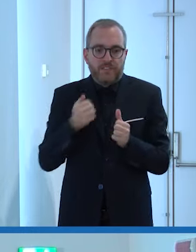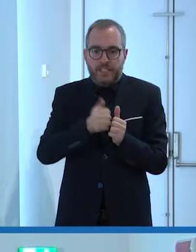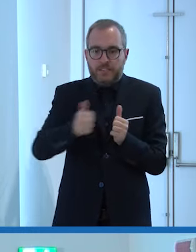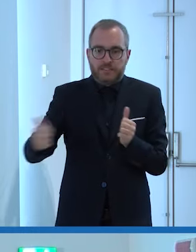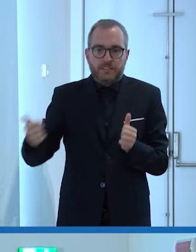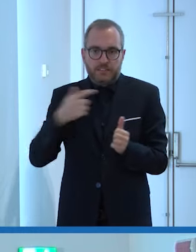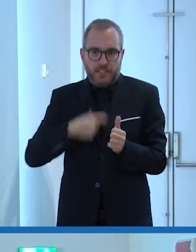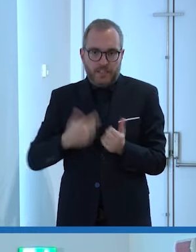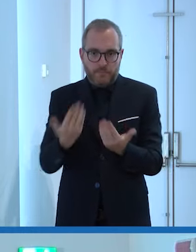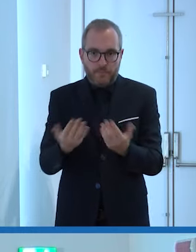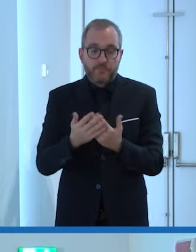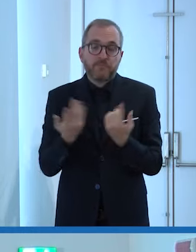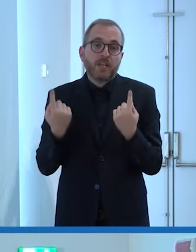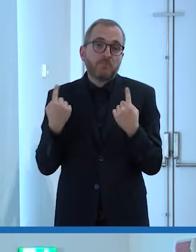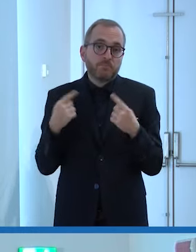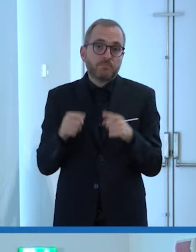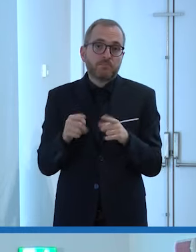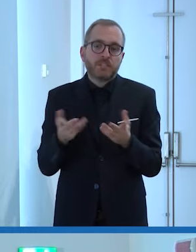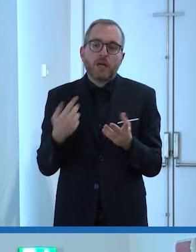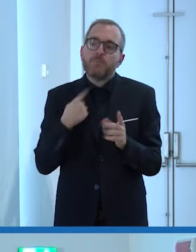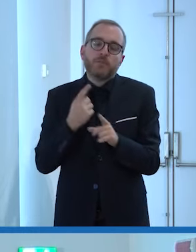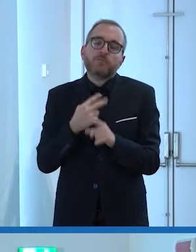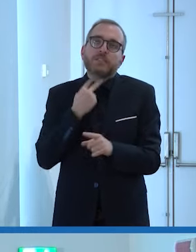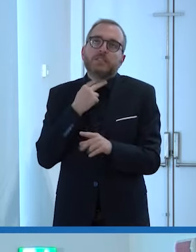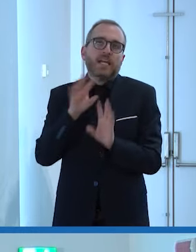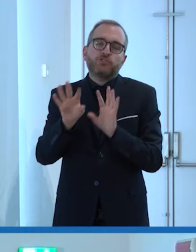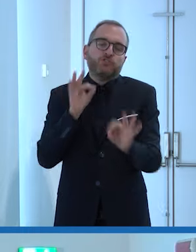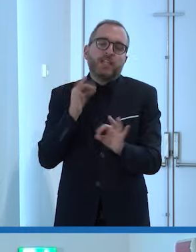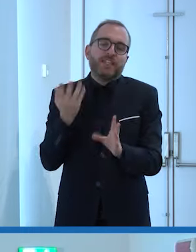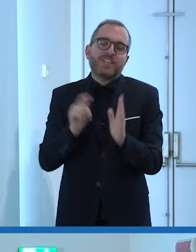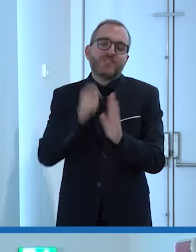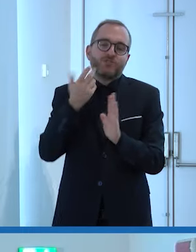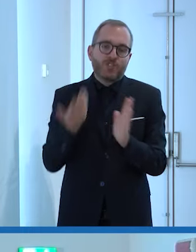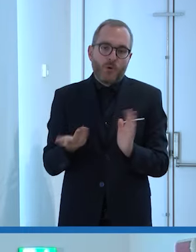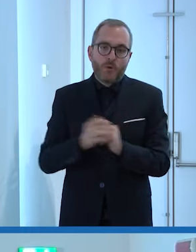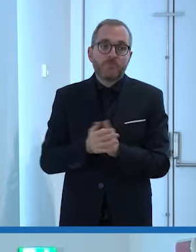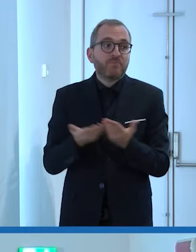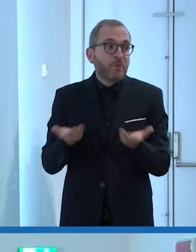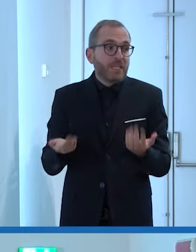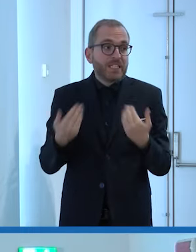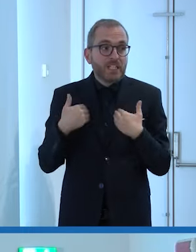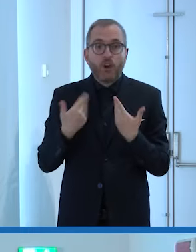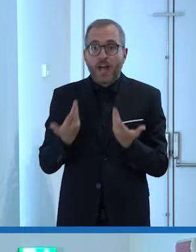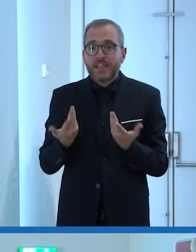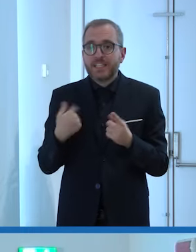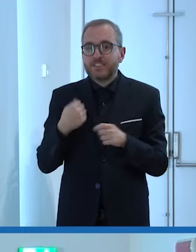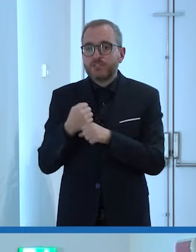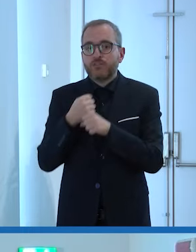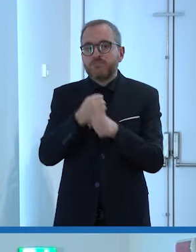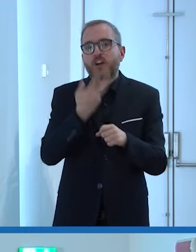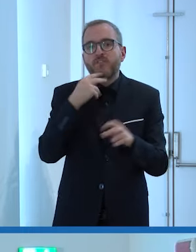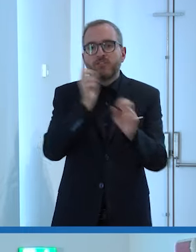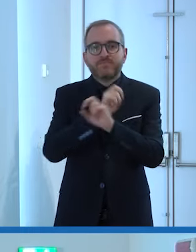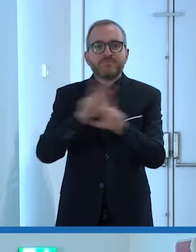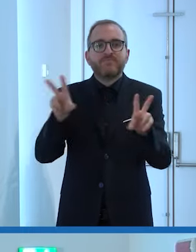però appunto abbiamo dovuto scegliere allora io passerei appunto alla proclamazione dei vincitori